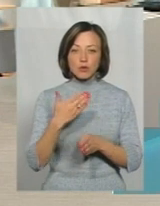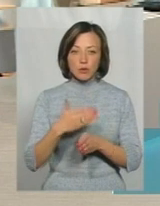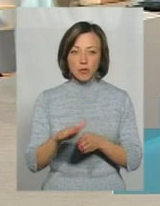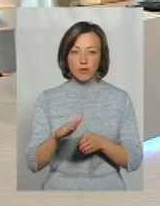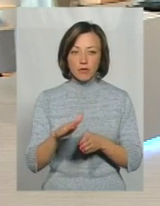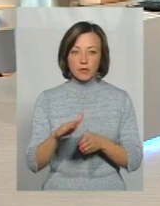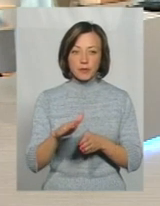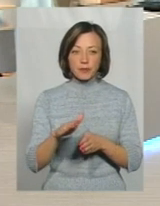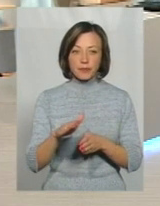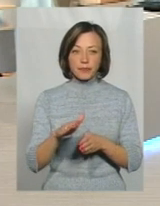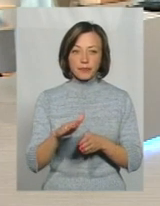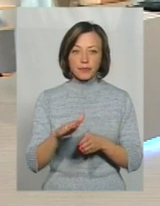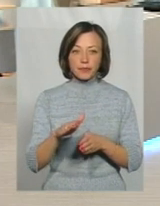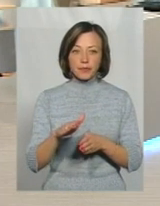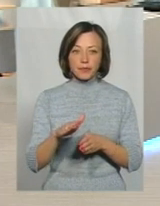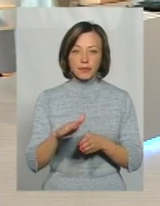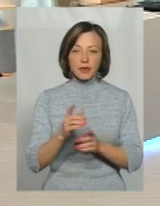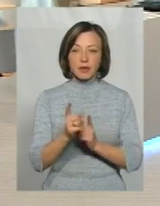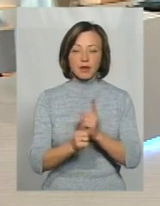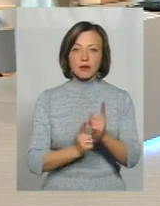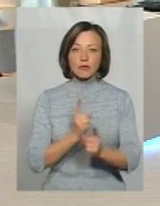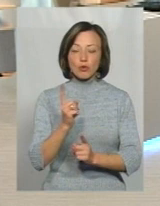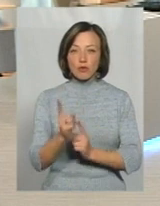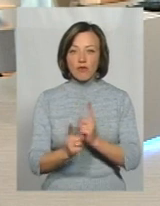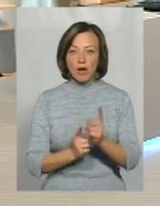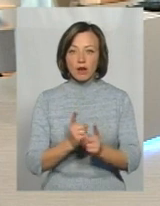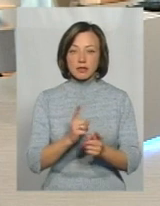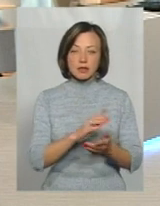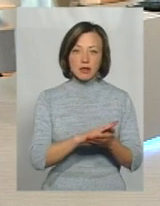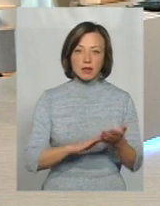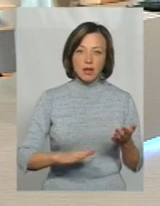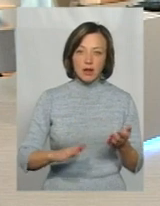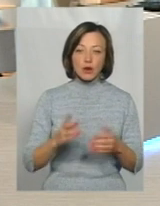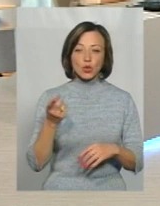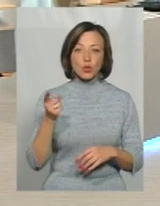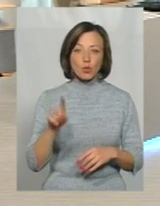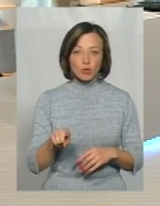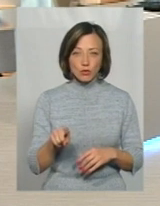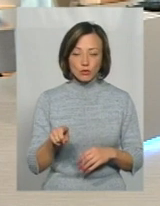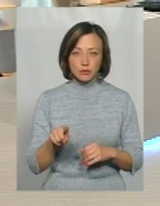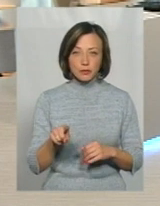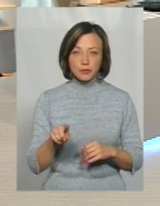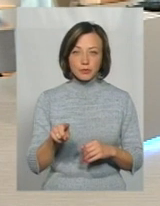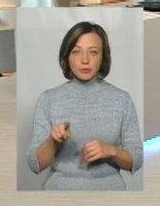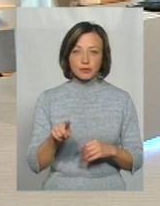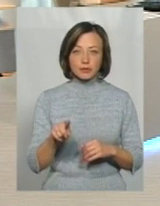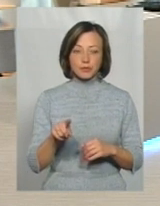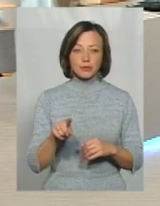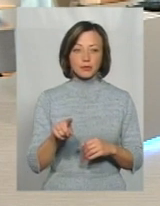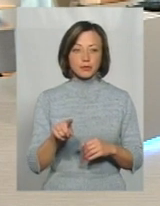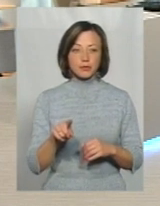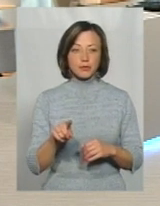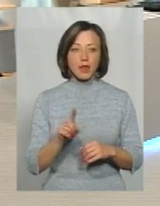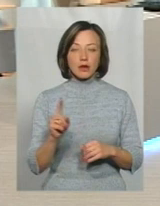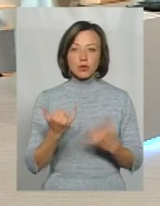так би мовити, трансформувати, змінюватись і так далі. Тому, от те,